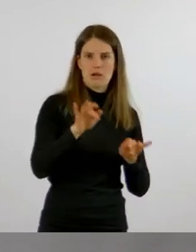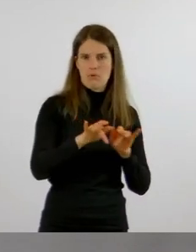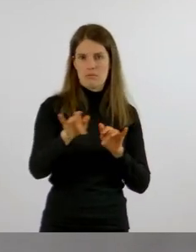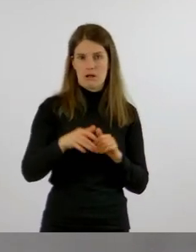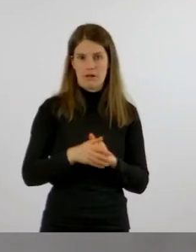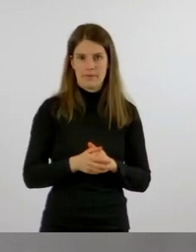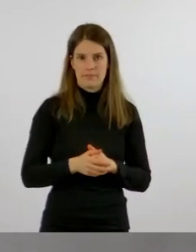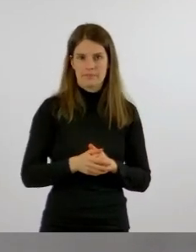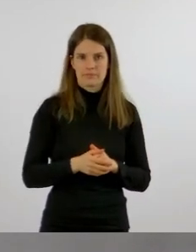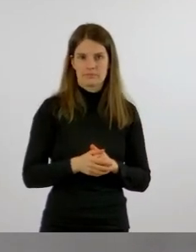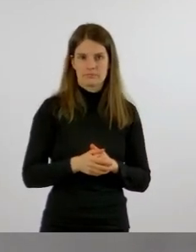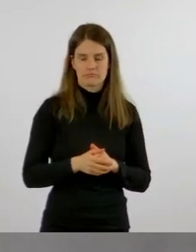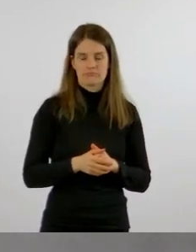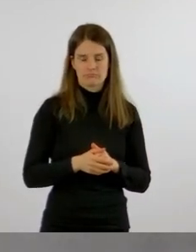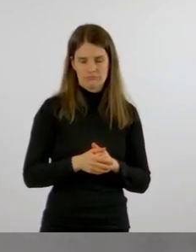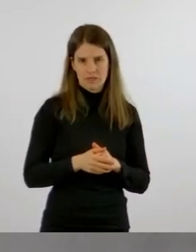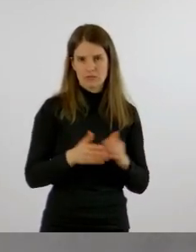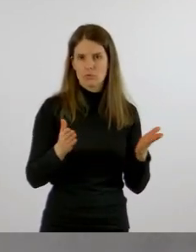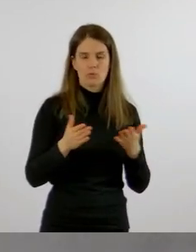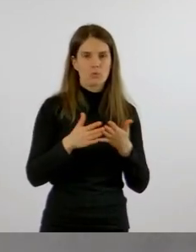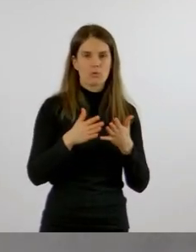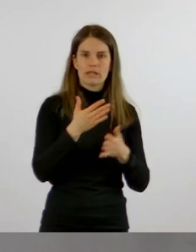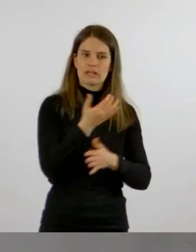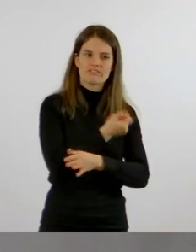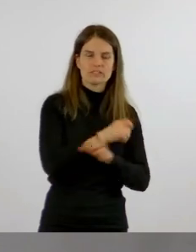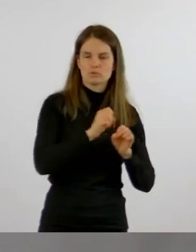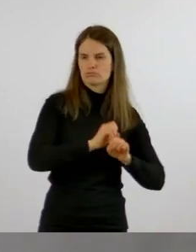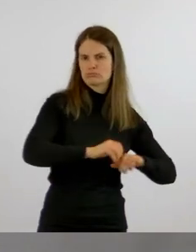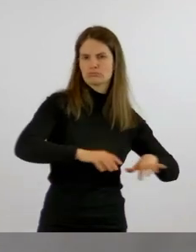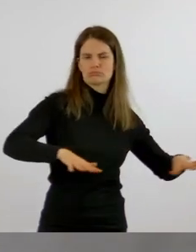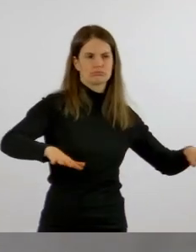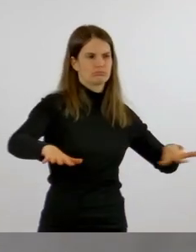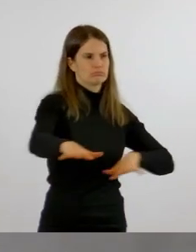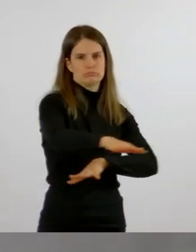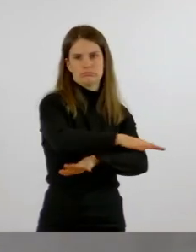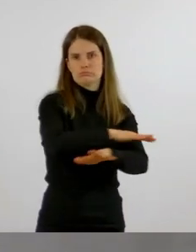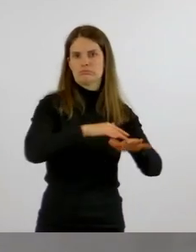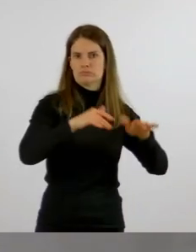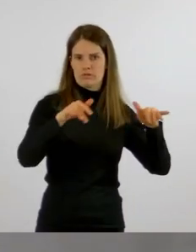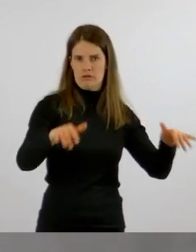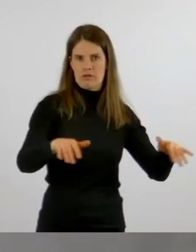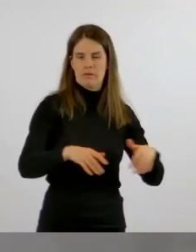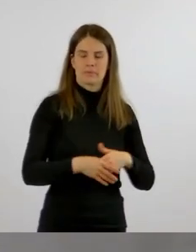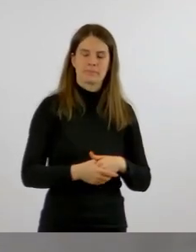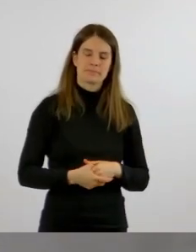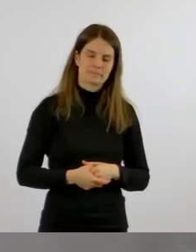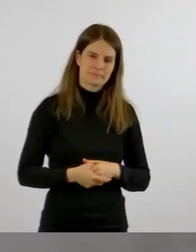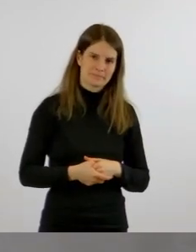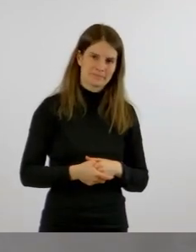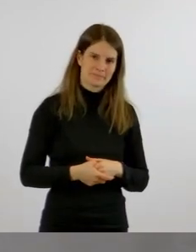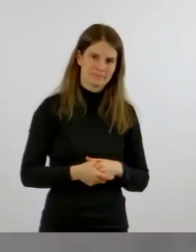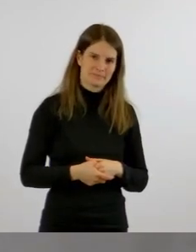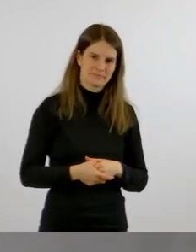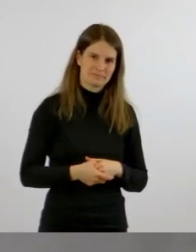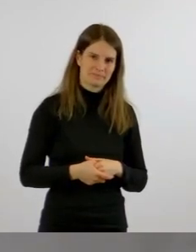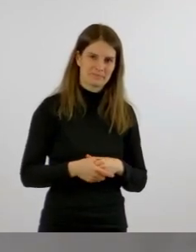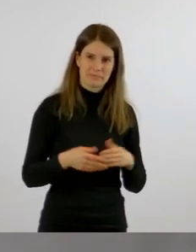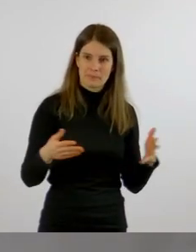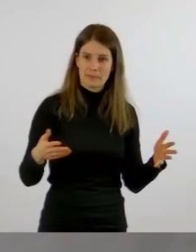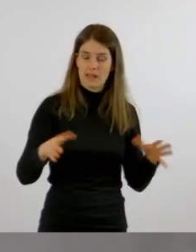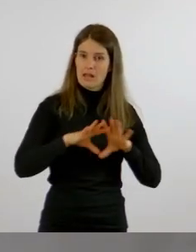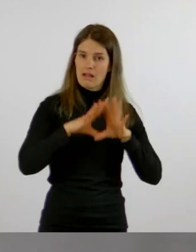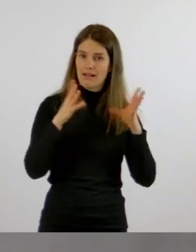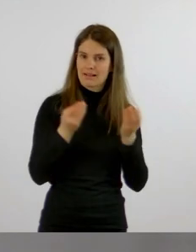dem breiten Bild, der breiten Verteilung der Infektionen in der Bevölkerung. Das wäre jetzt zum allgemeinen